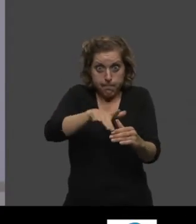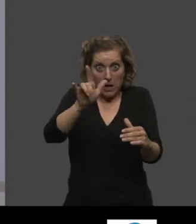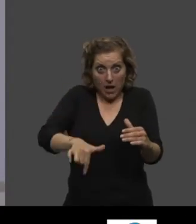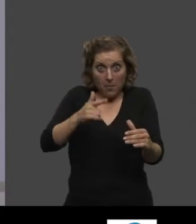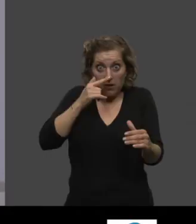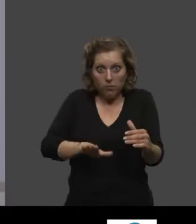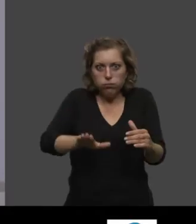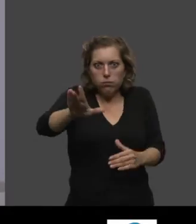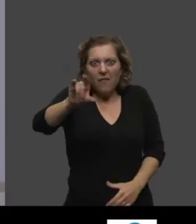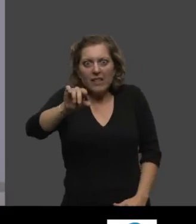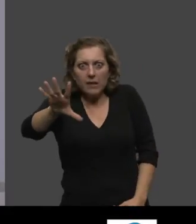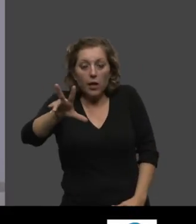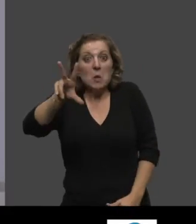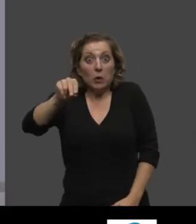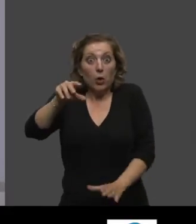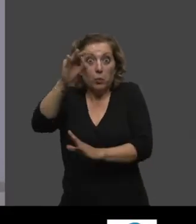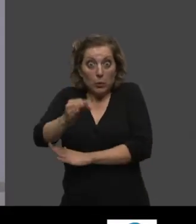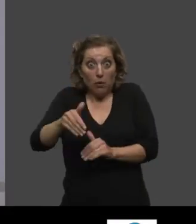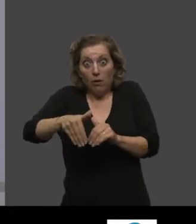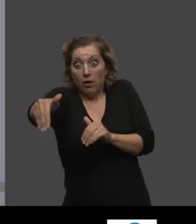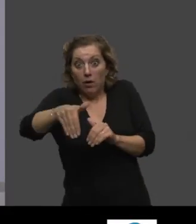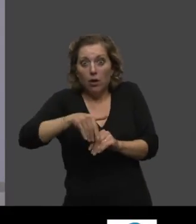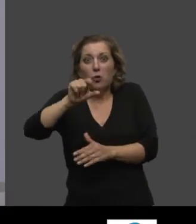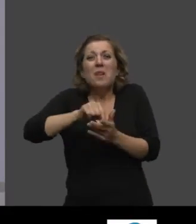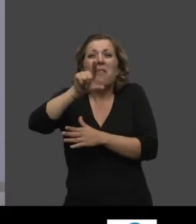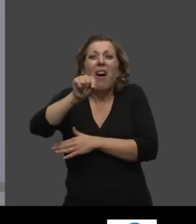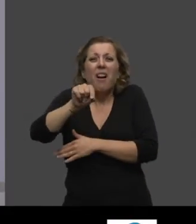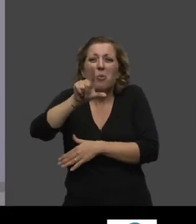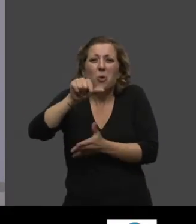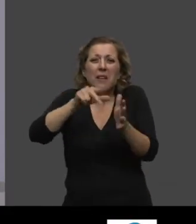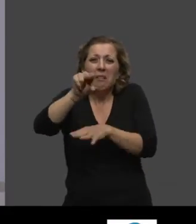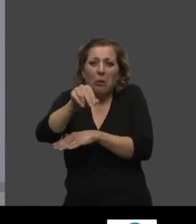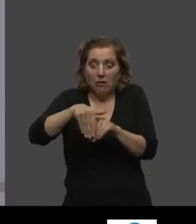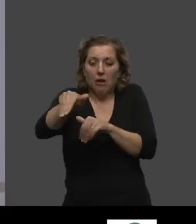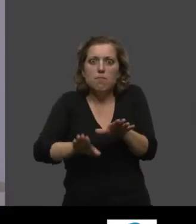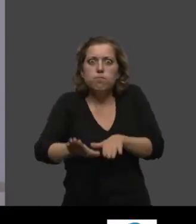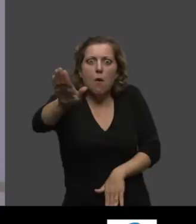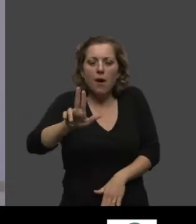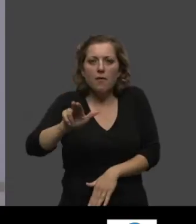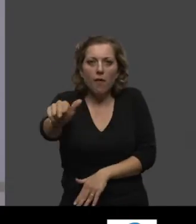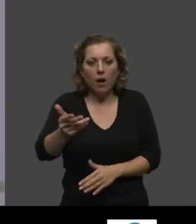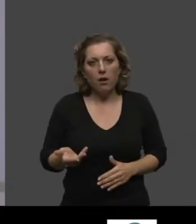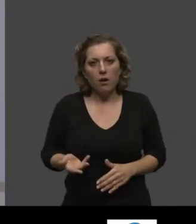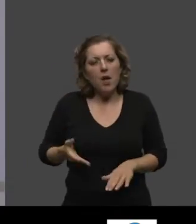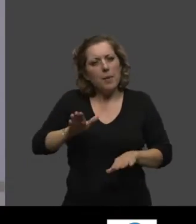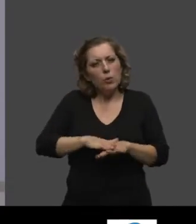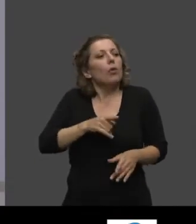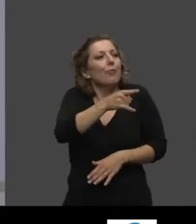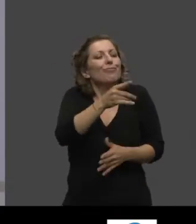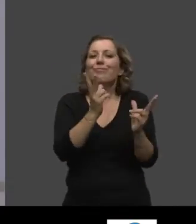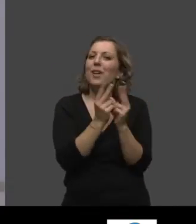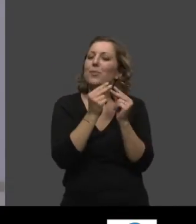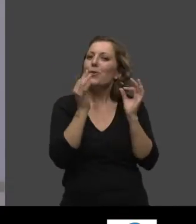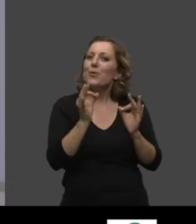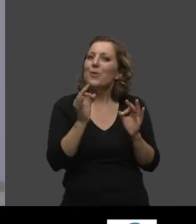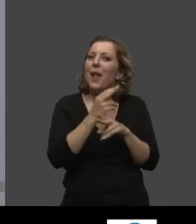atteindre 25-30% dans les années 2020-2030. Comment finalement, vous dites très bien dans